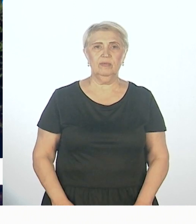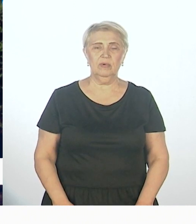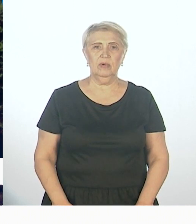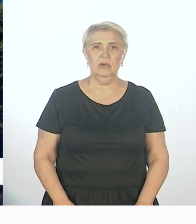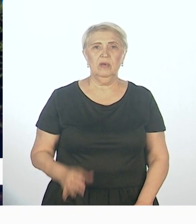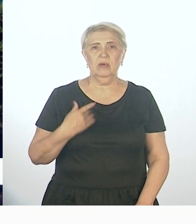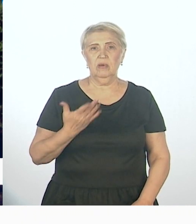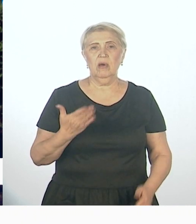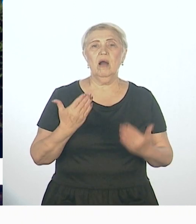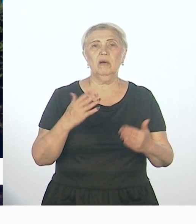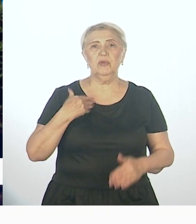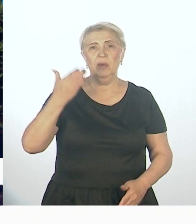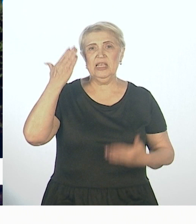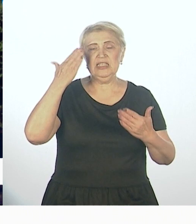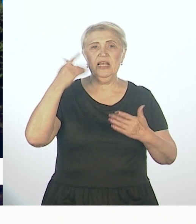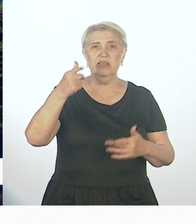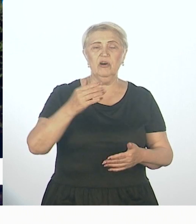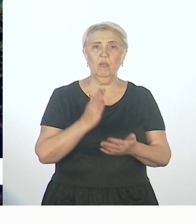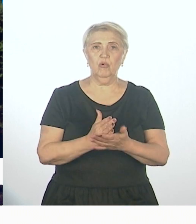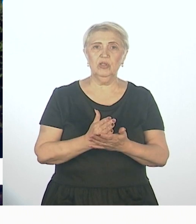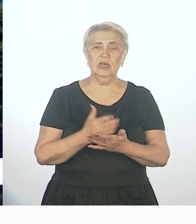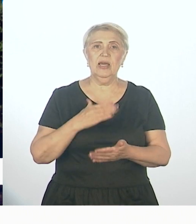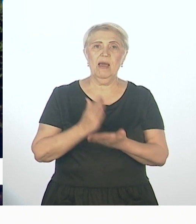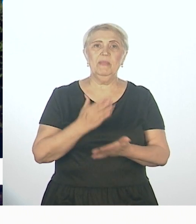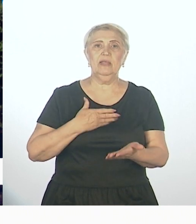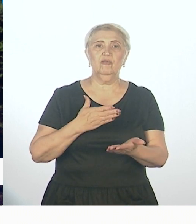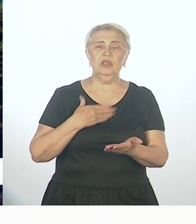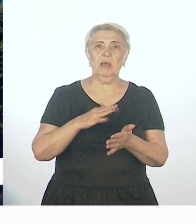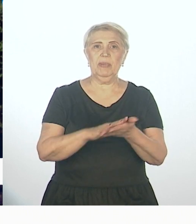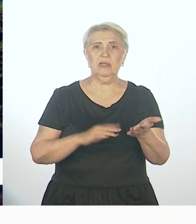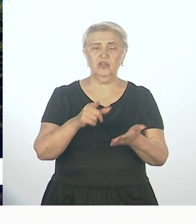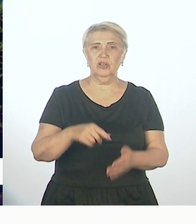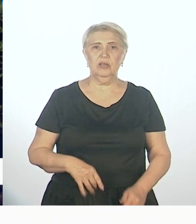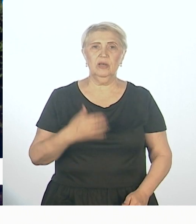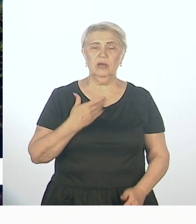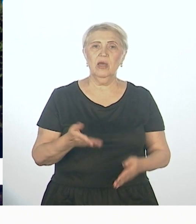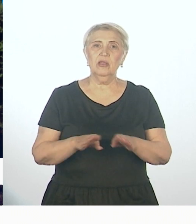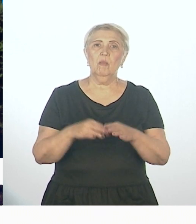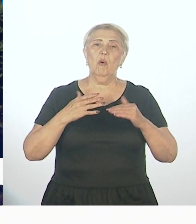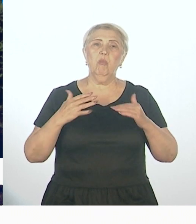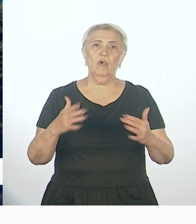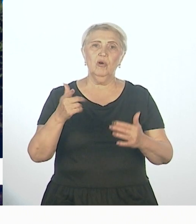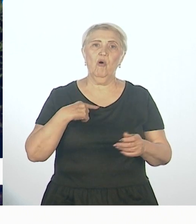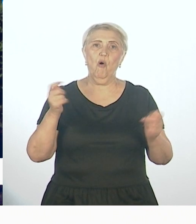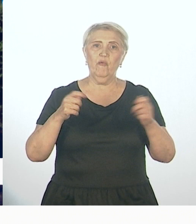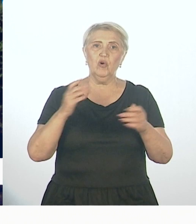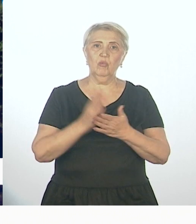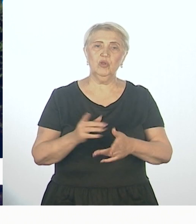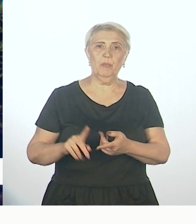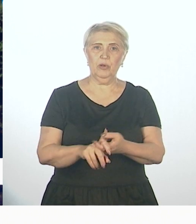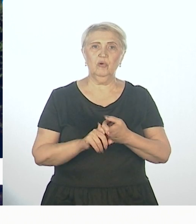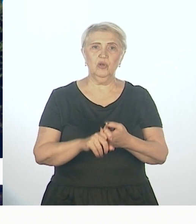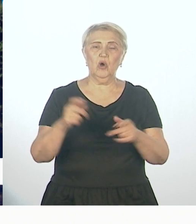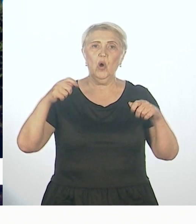минимум, инициатива, которая будет иметь продолжение, это не может не радовать. Тем более, что форум был приурочен, да, к